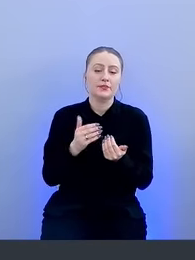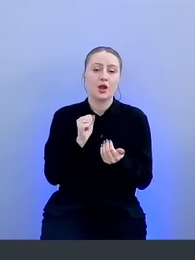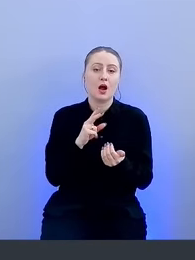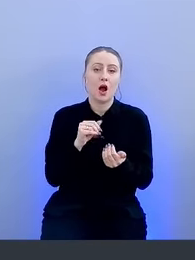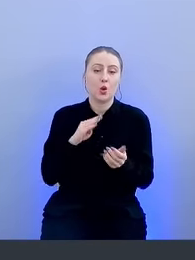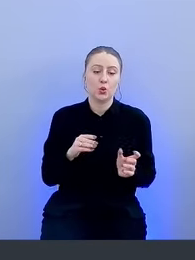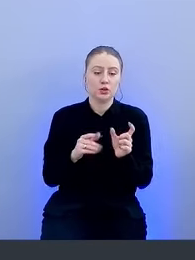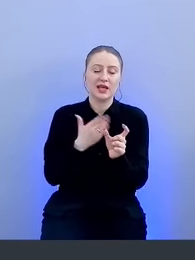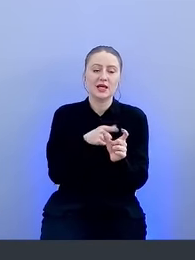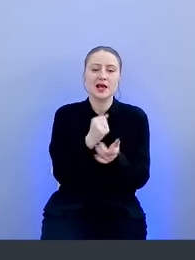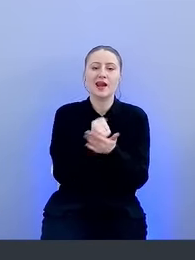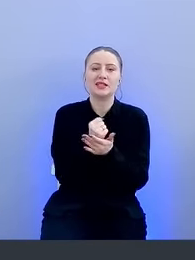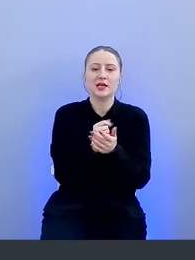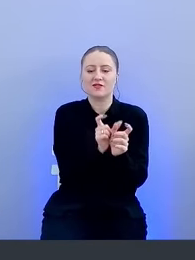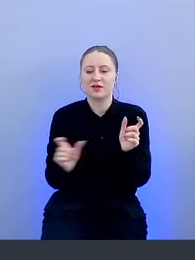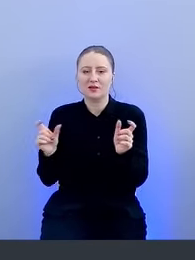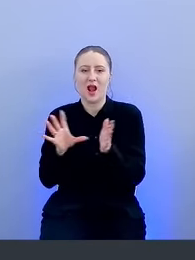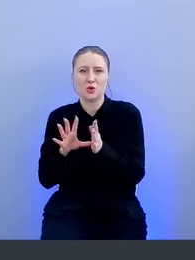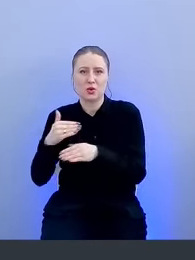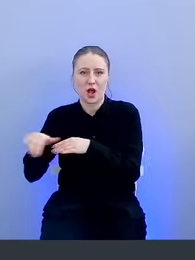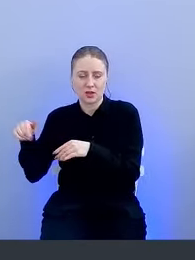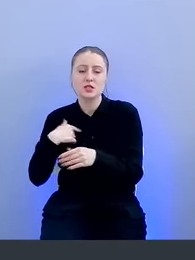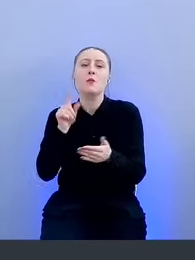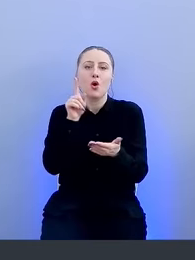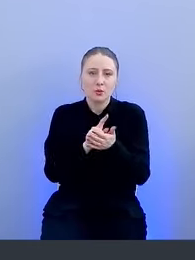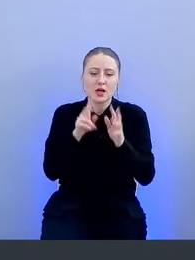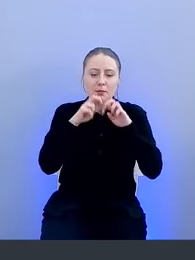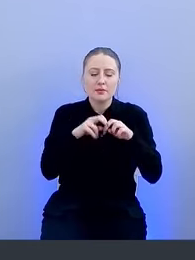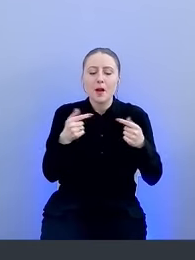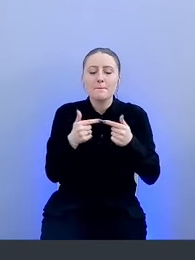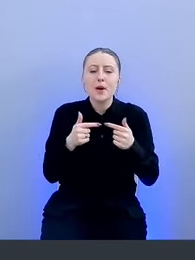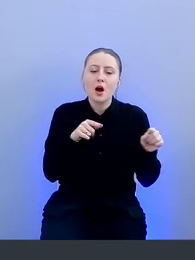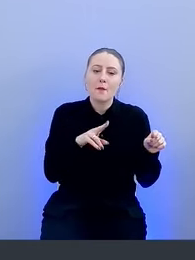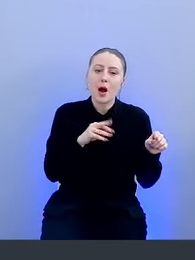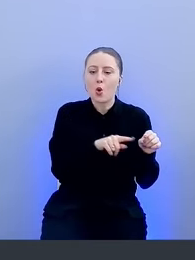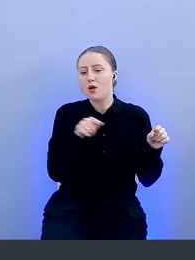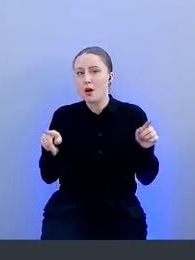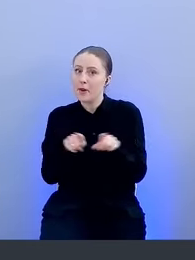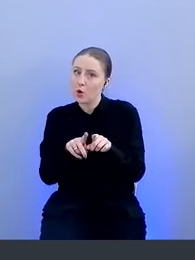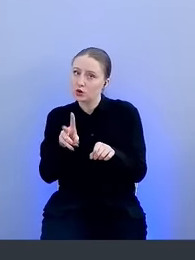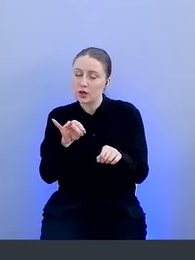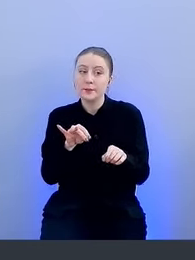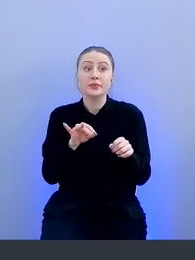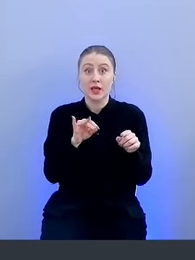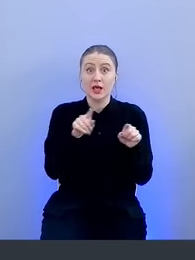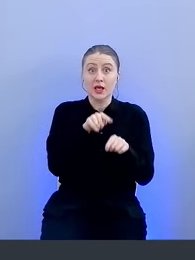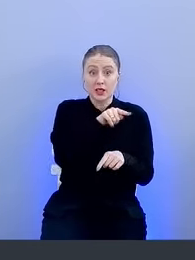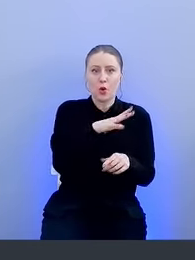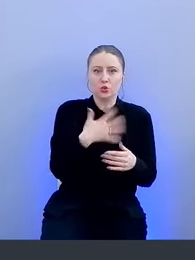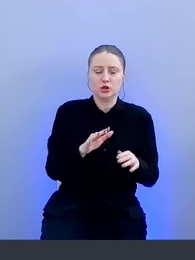содержался резервный адрес, например, то мы обязательно проверим такой и схожий с ними пароли у него. Он был быстрее и уже